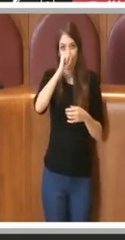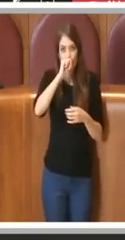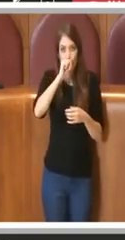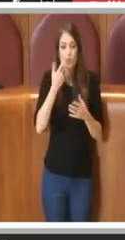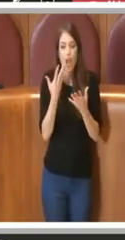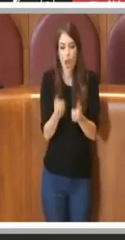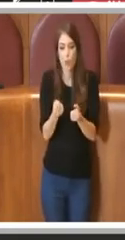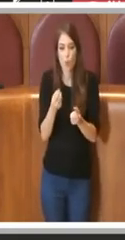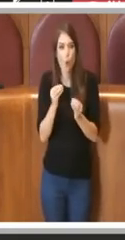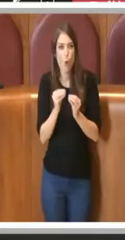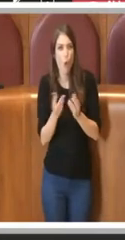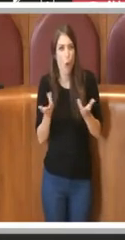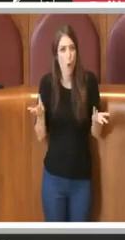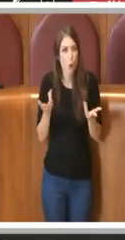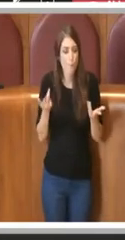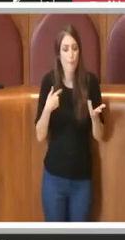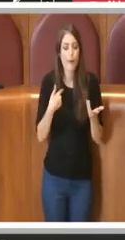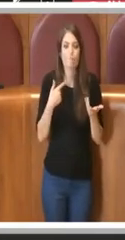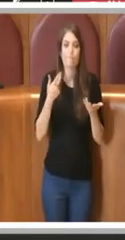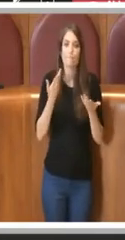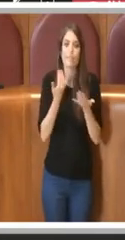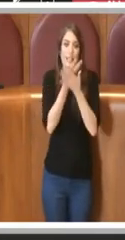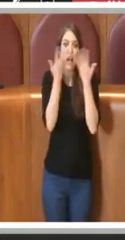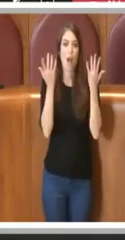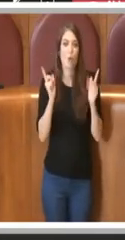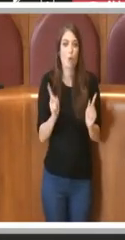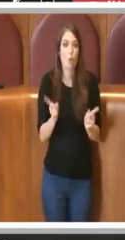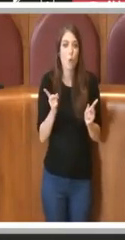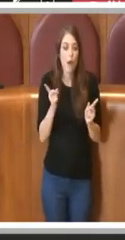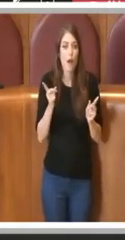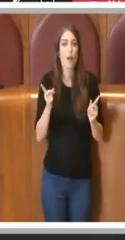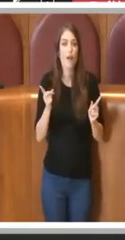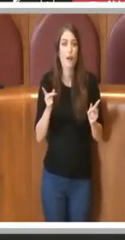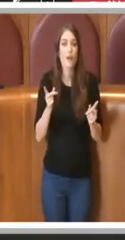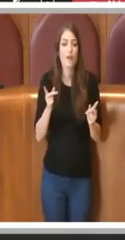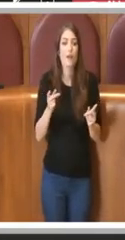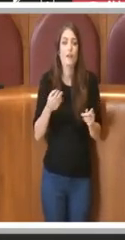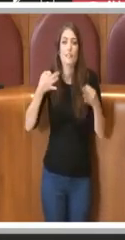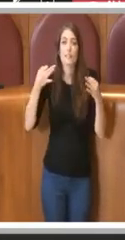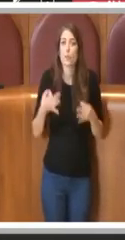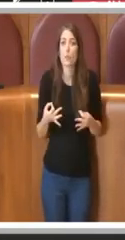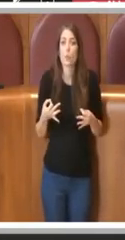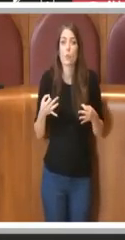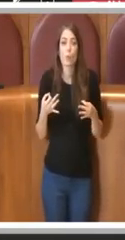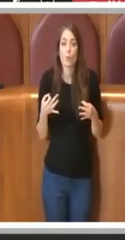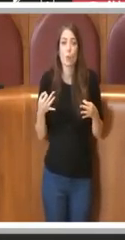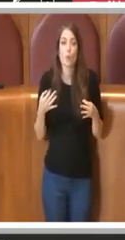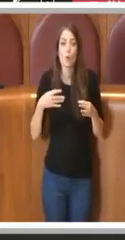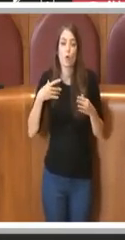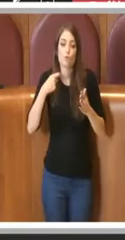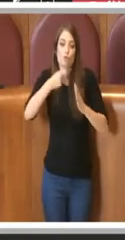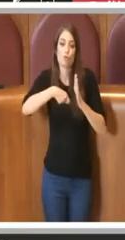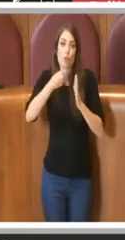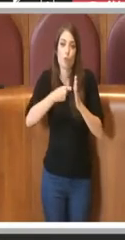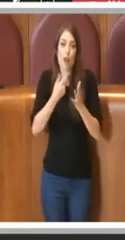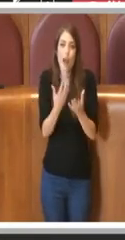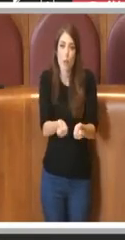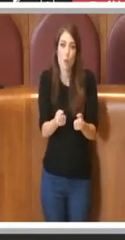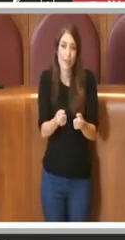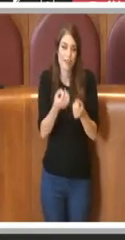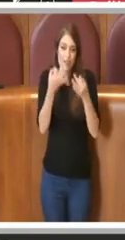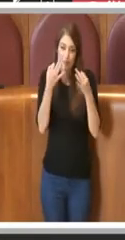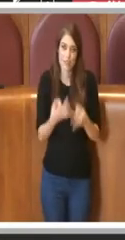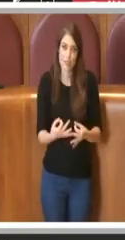attuare, chiaro che bisogna, appunto, io credo che ci saranno anche delle circolari attuative. Entrando nel